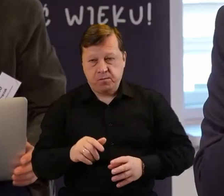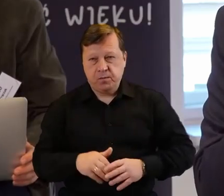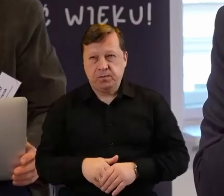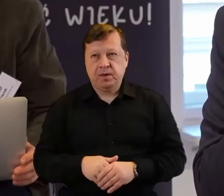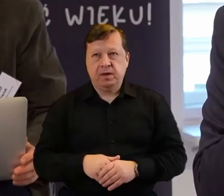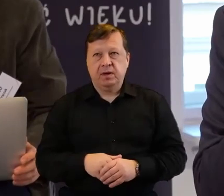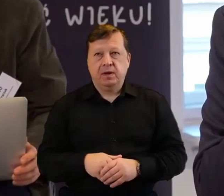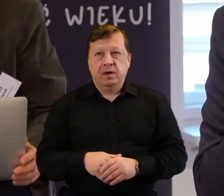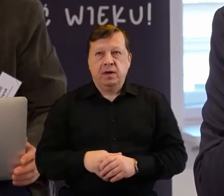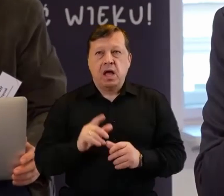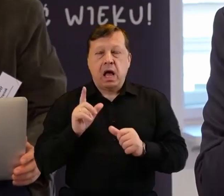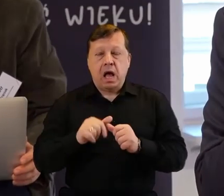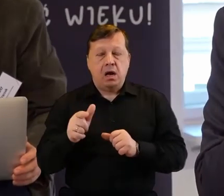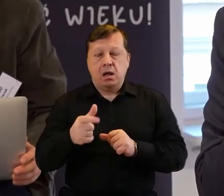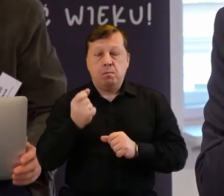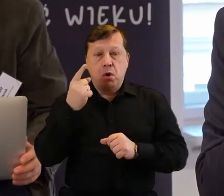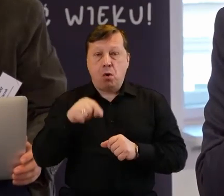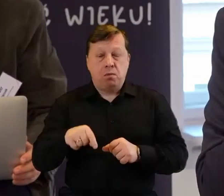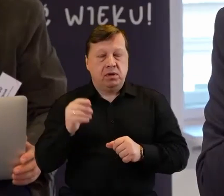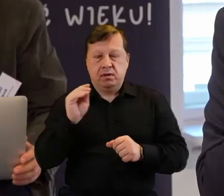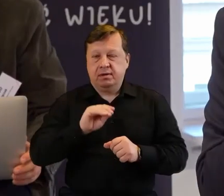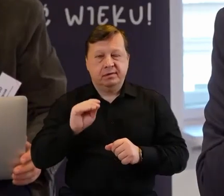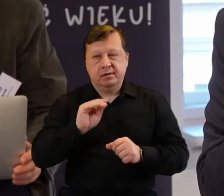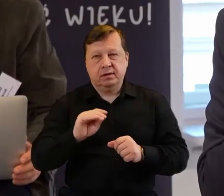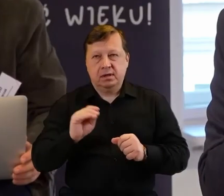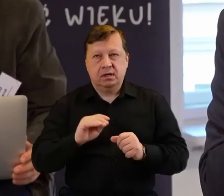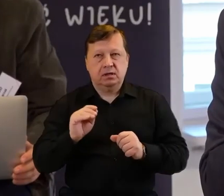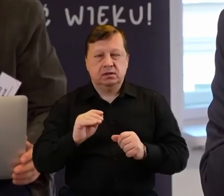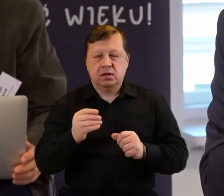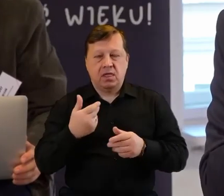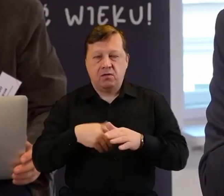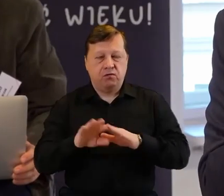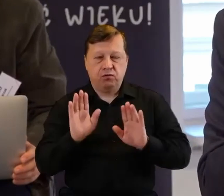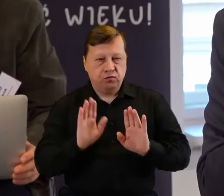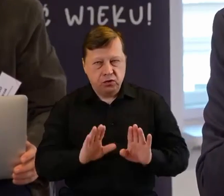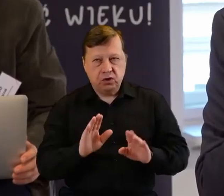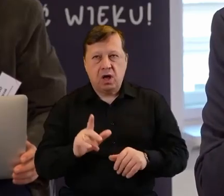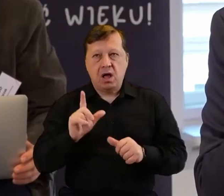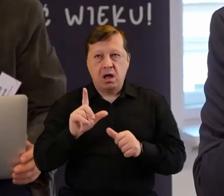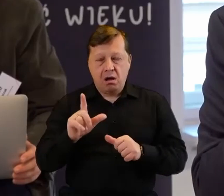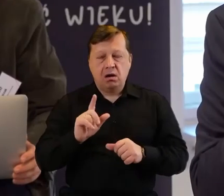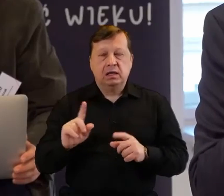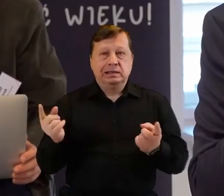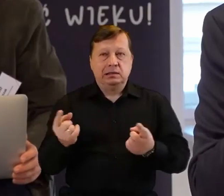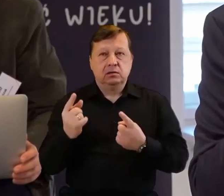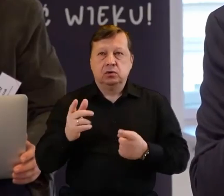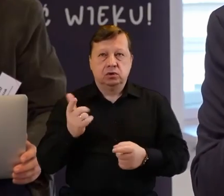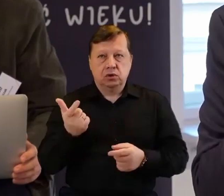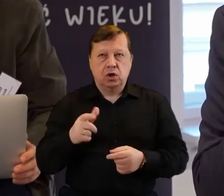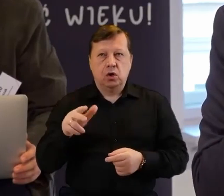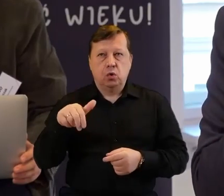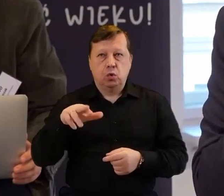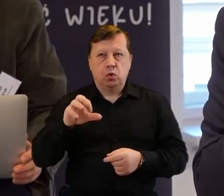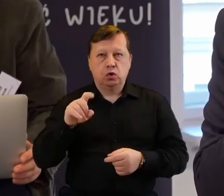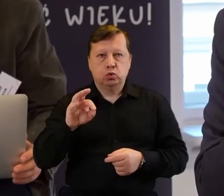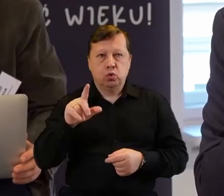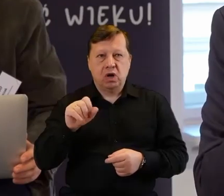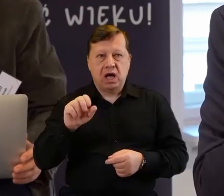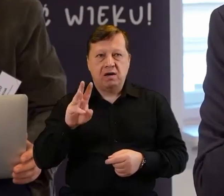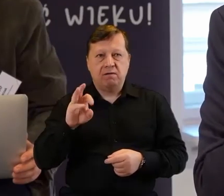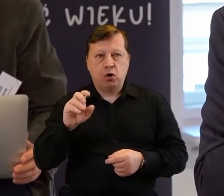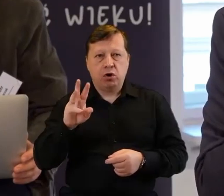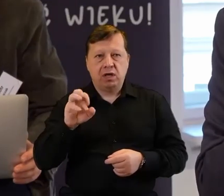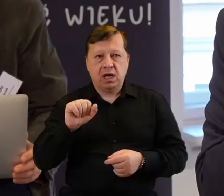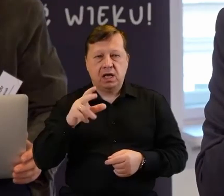jeszcze nic nie wyszło. Natomiast pojawiła się sytuacja taka, że koleżanka Urszula Bojanowicz,